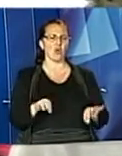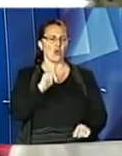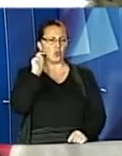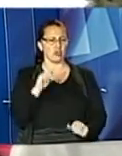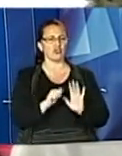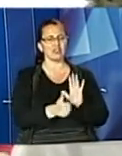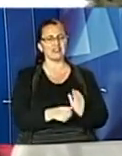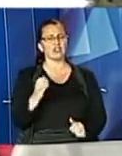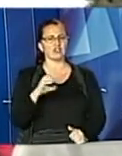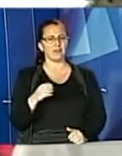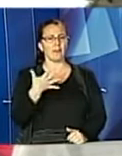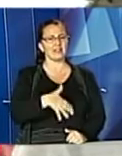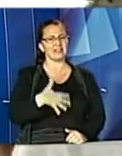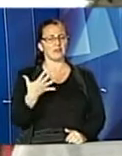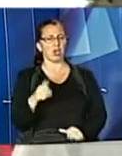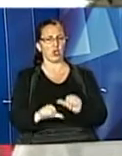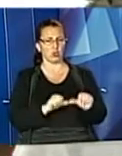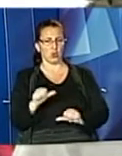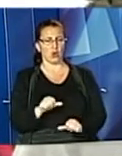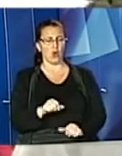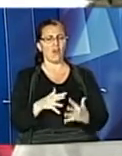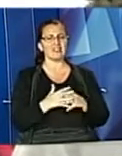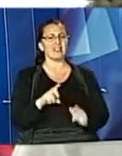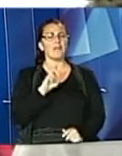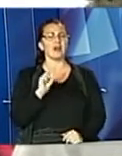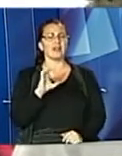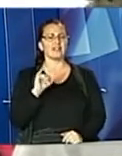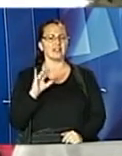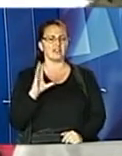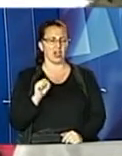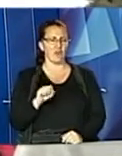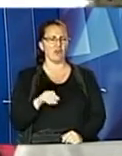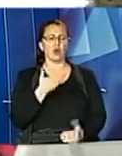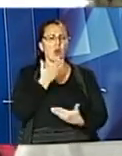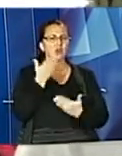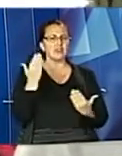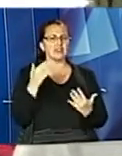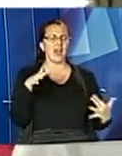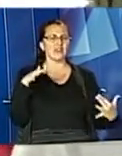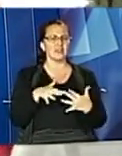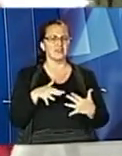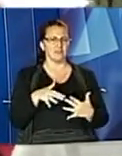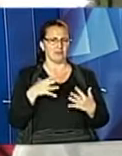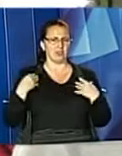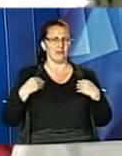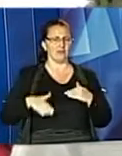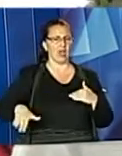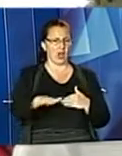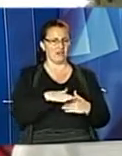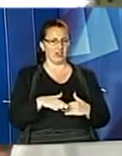серпня 1955 року в Басівці відбувся останній бій на Львівщині у пазі з спецзагоном КДБ.